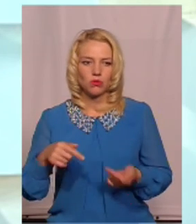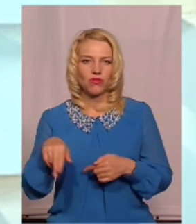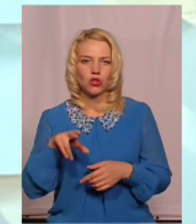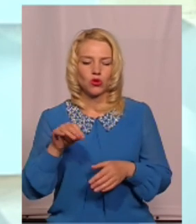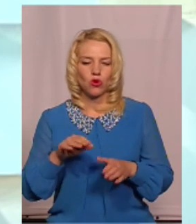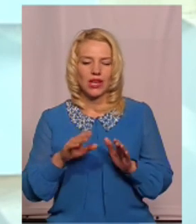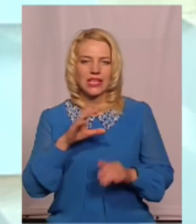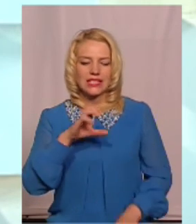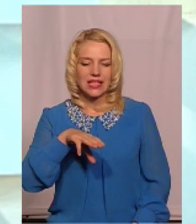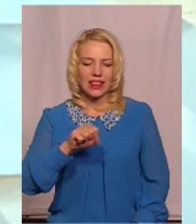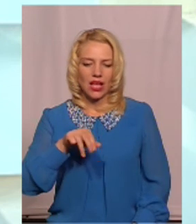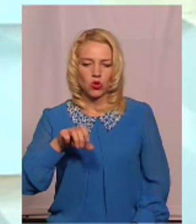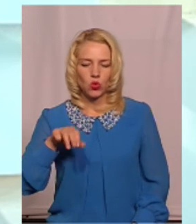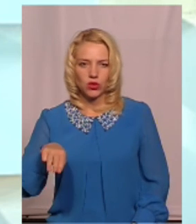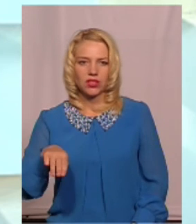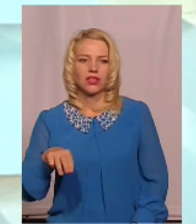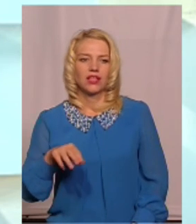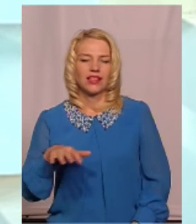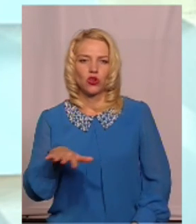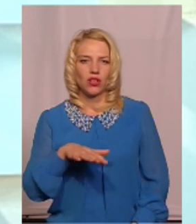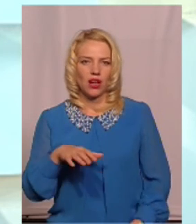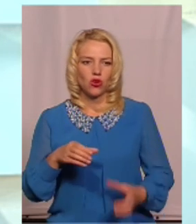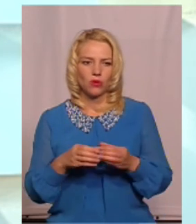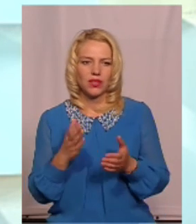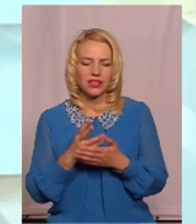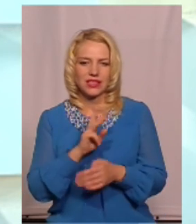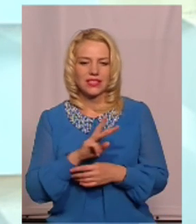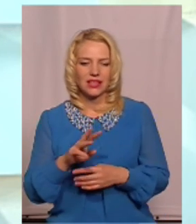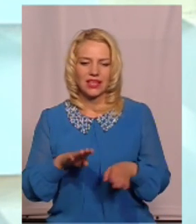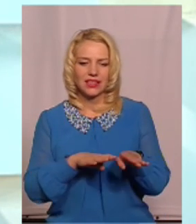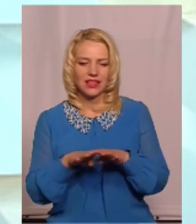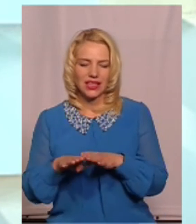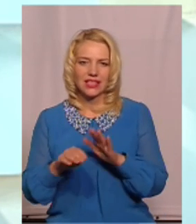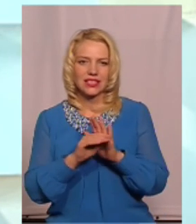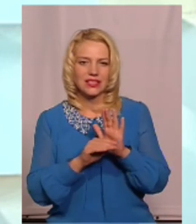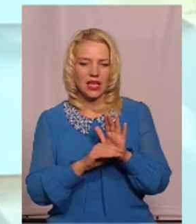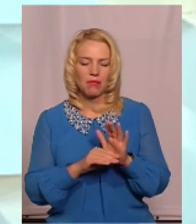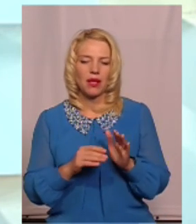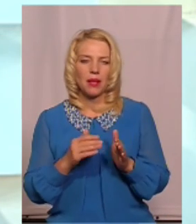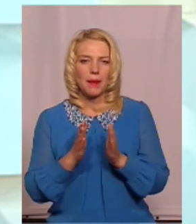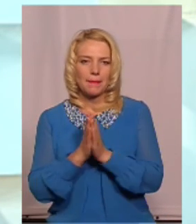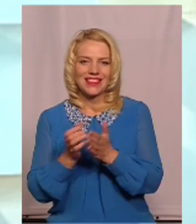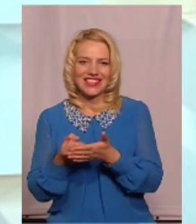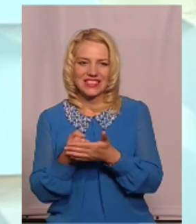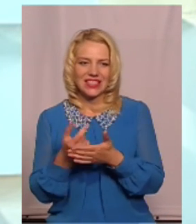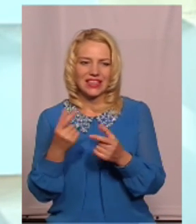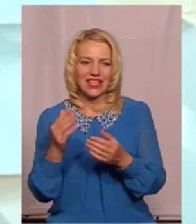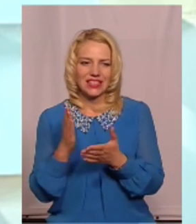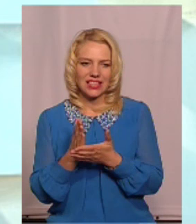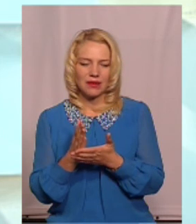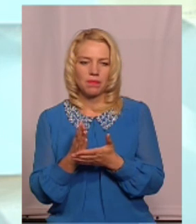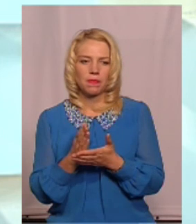до статуту територіальної громади. Але є у нас такий сайт, він називається «Єдина система місцевих петицій», де є така певна